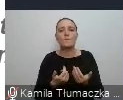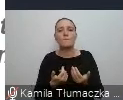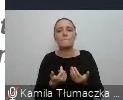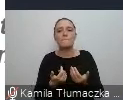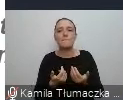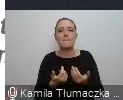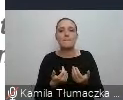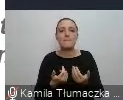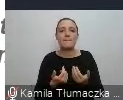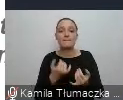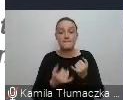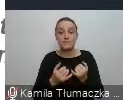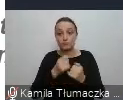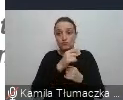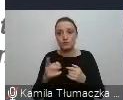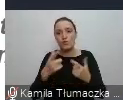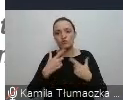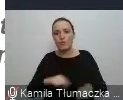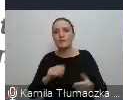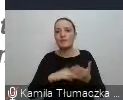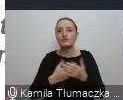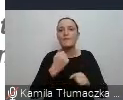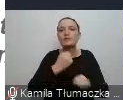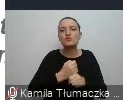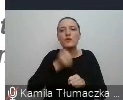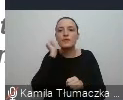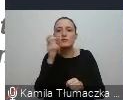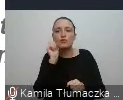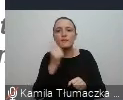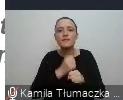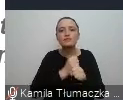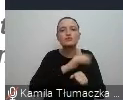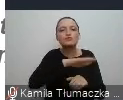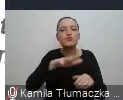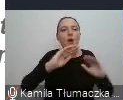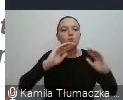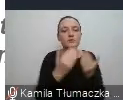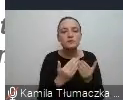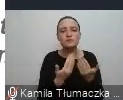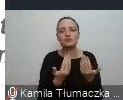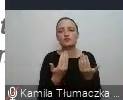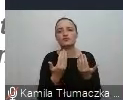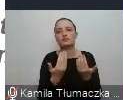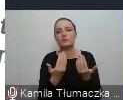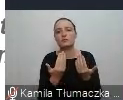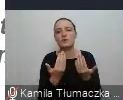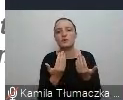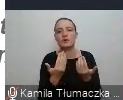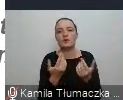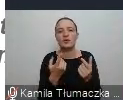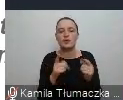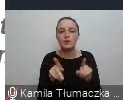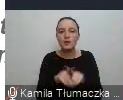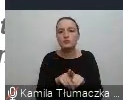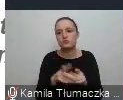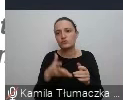Jeśli są wśród nas osoby, nam pewno są, pracujące na co dzień z dziećmi autystycznymi i pracujące w